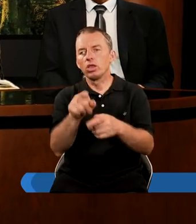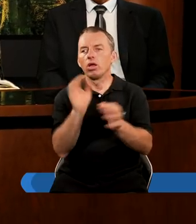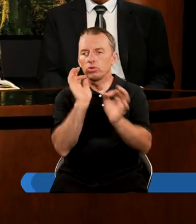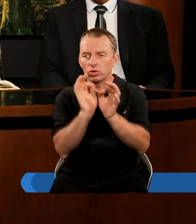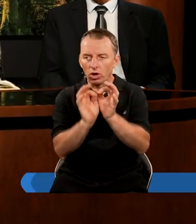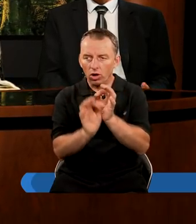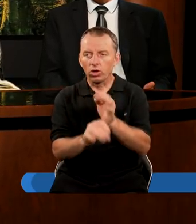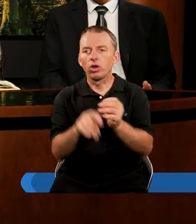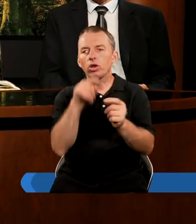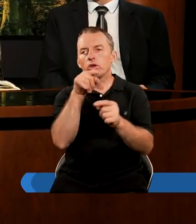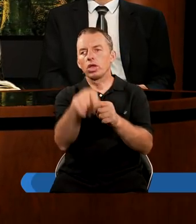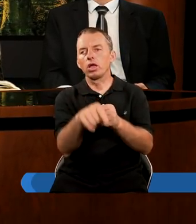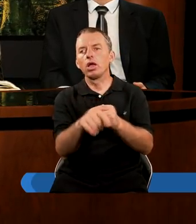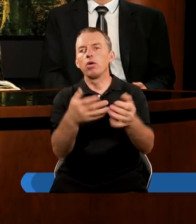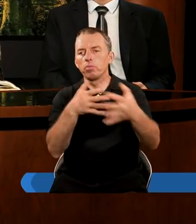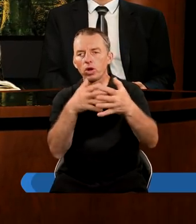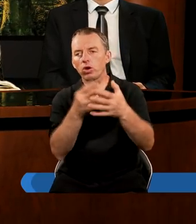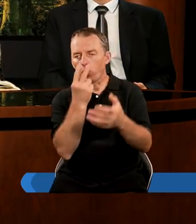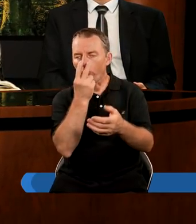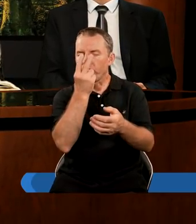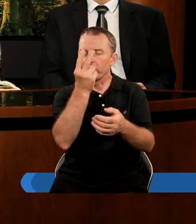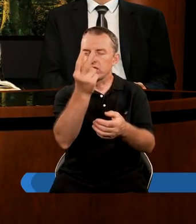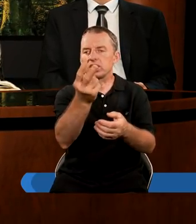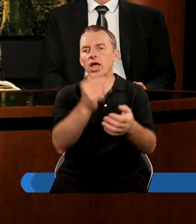szczególnie Pan Bóg przez tą proroczą wizję,